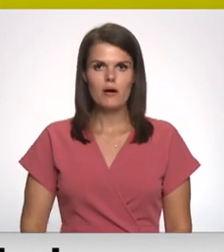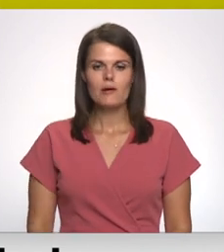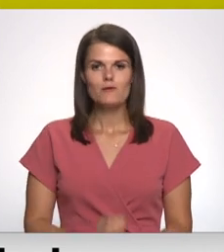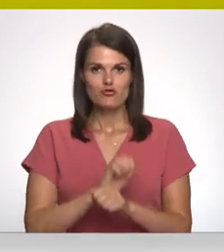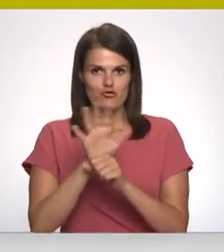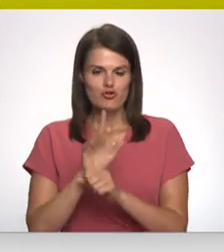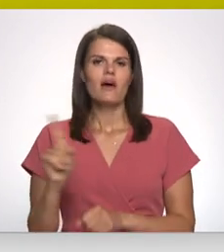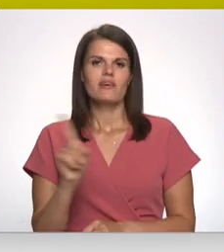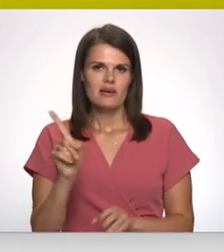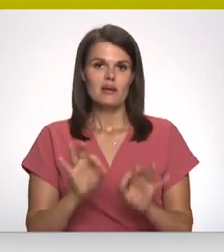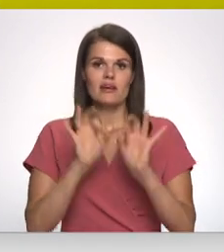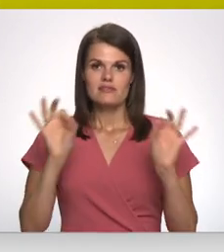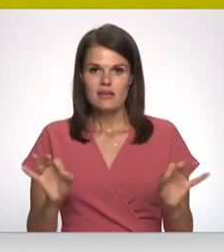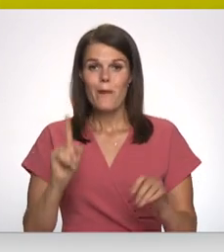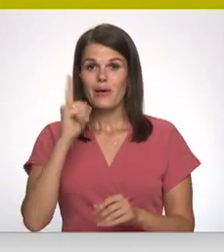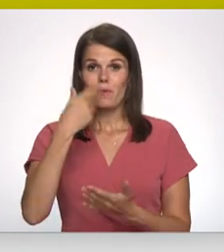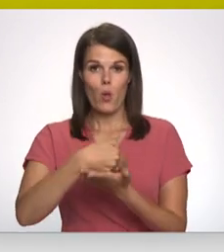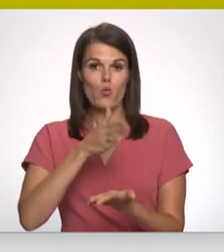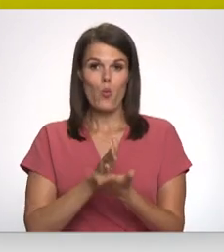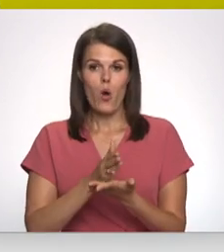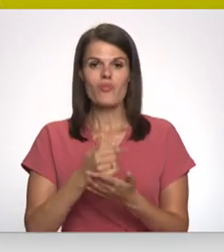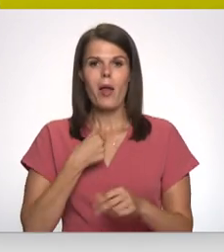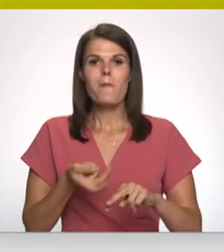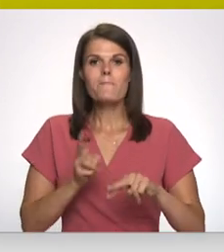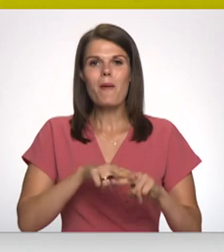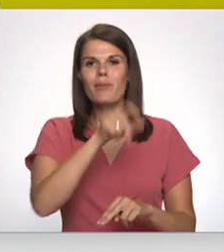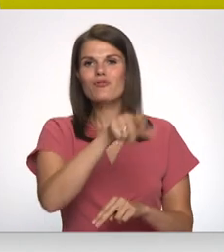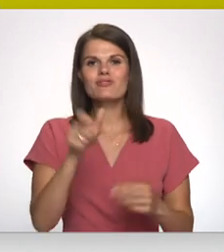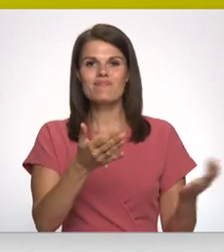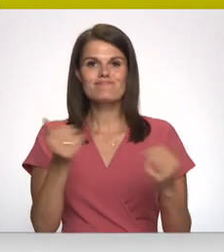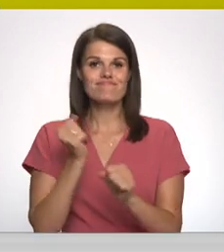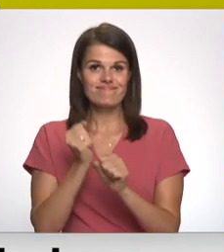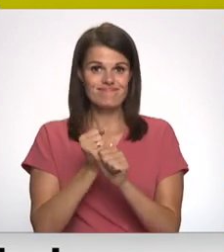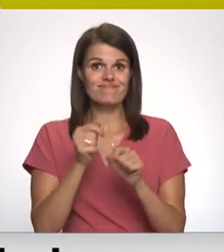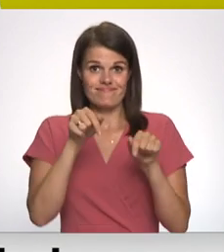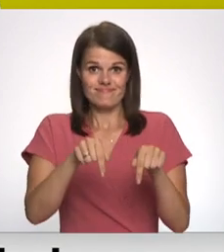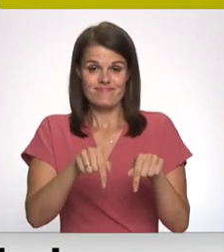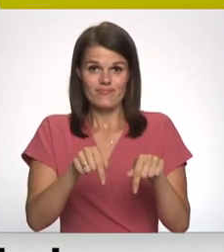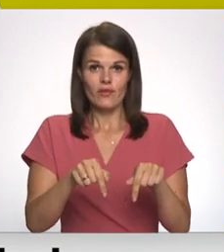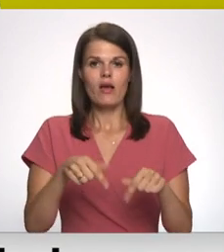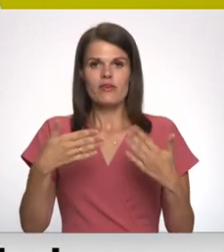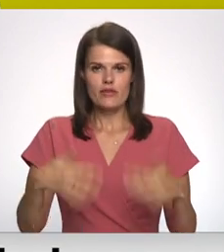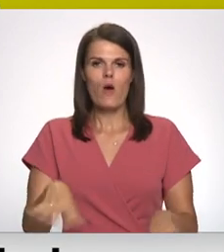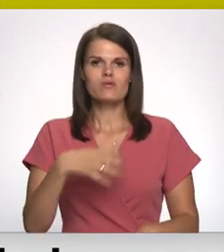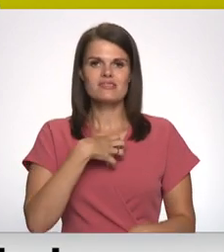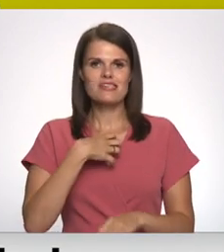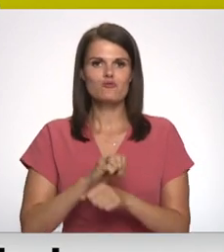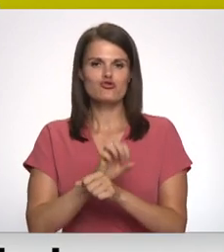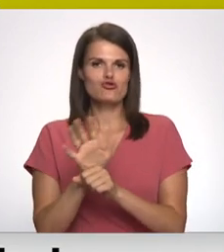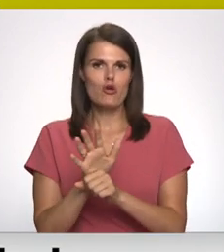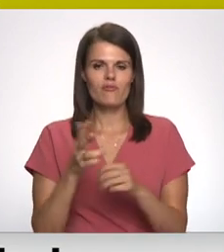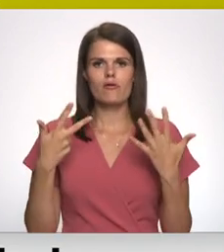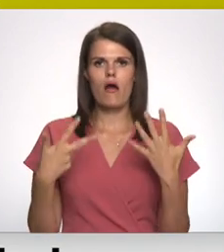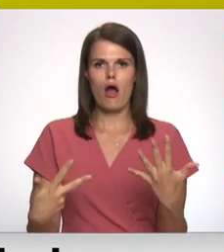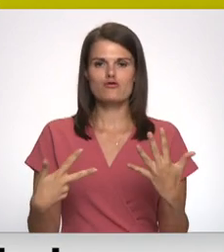ir sācies pirmajā nodaļā, kur man ir tieši tie papildus darbinieki. Man ir saslimuši ar Covid jau